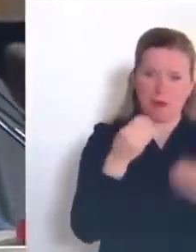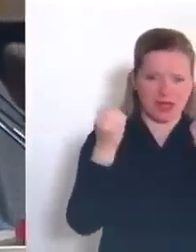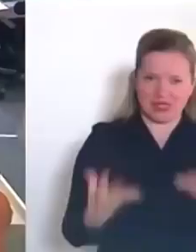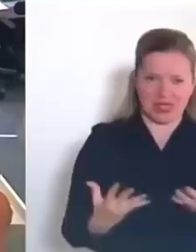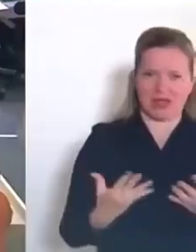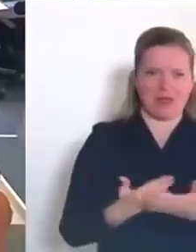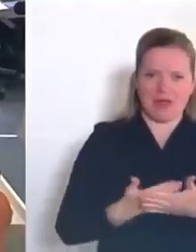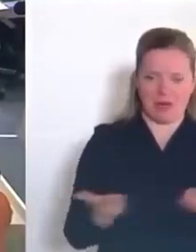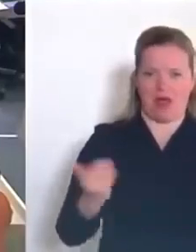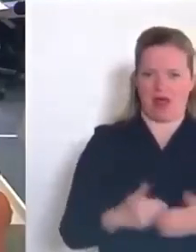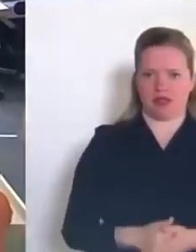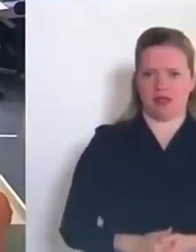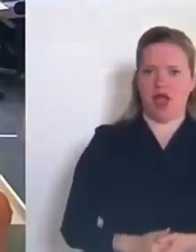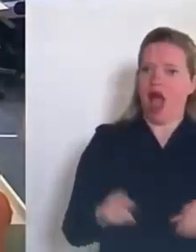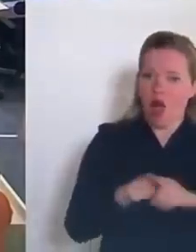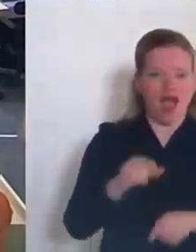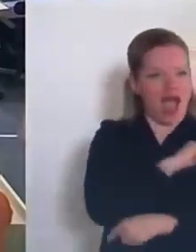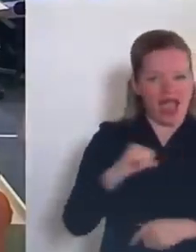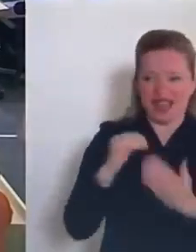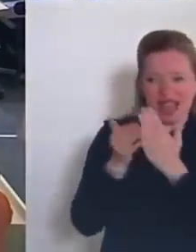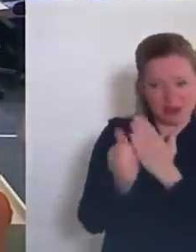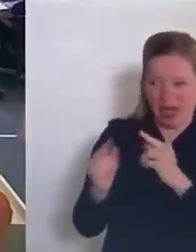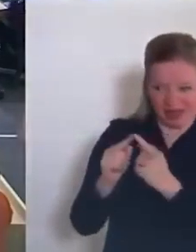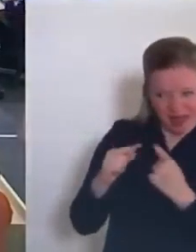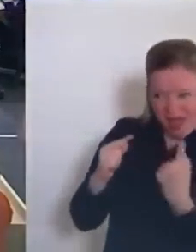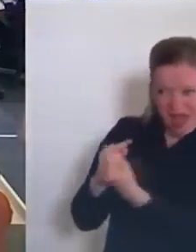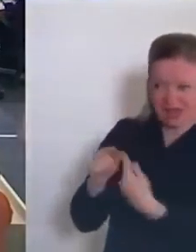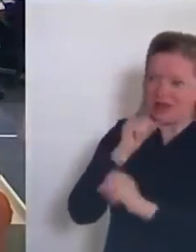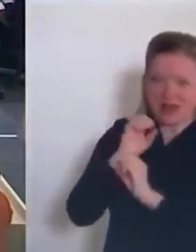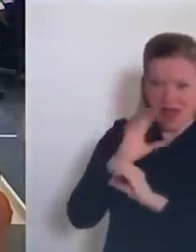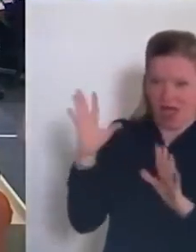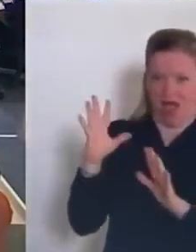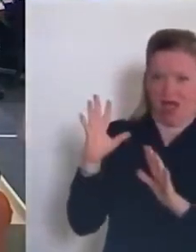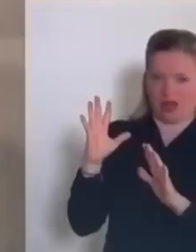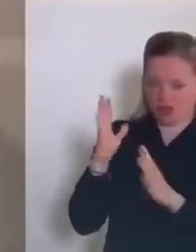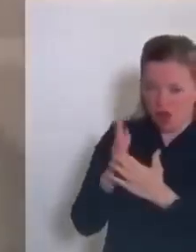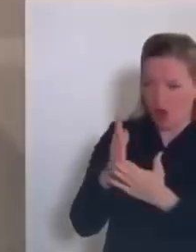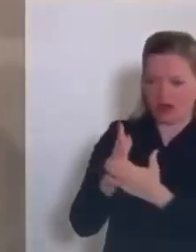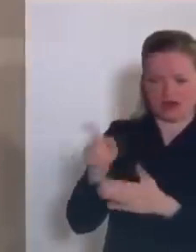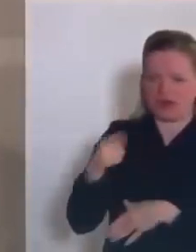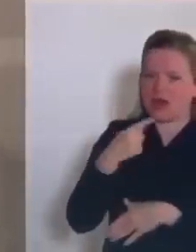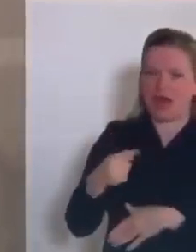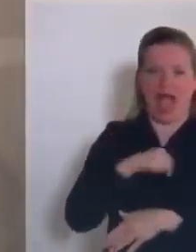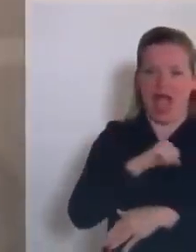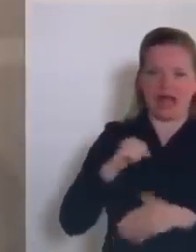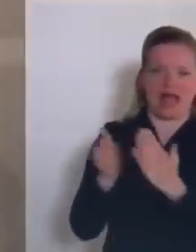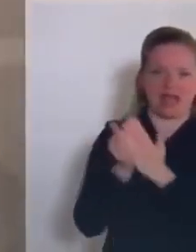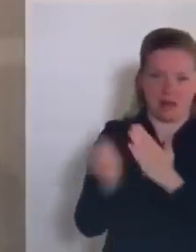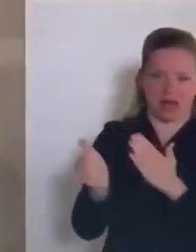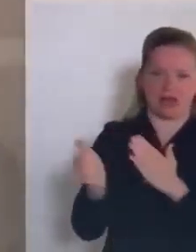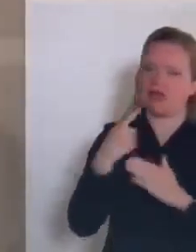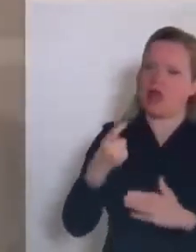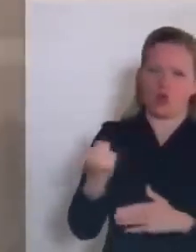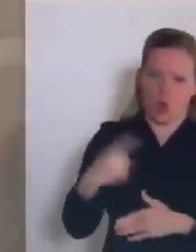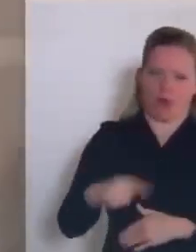persone, ma non è mai successo e non è mai stato chiaro neanche tra i vostri esperti cosa dovesse accadere. Anche nei vostri circoli di